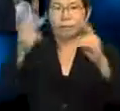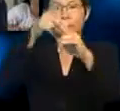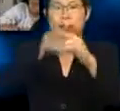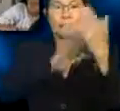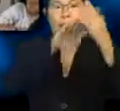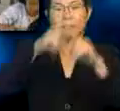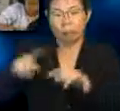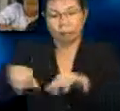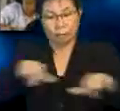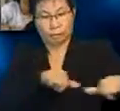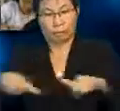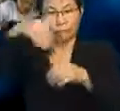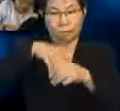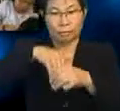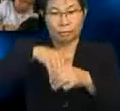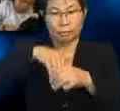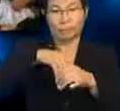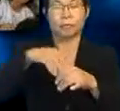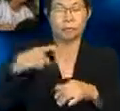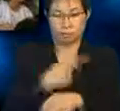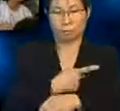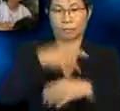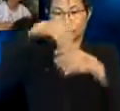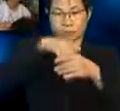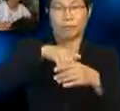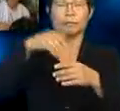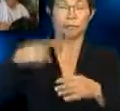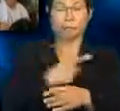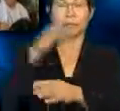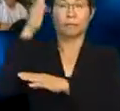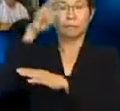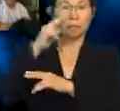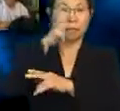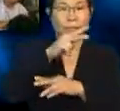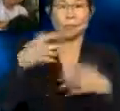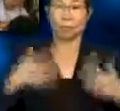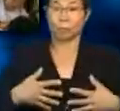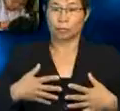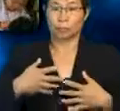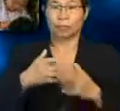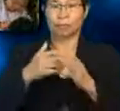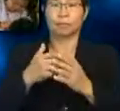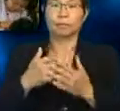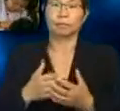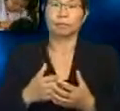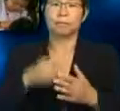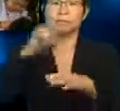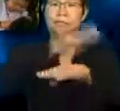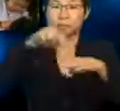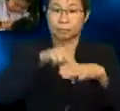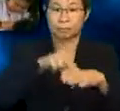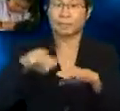Dalam pelajaran ini, kita akan dapat menyaksikan kecerdasan naturalis, iaitu